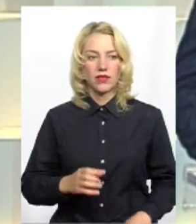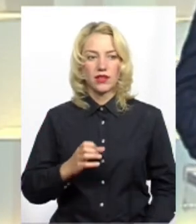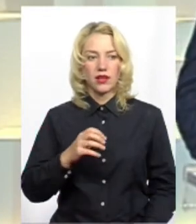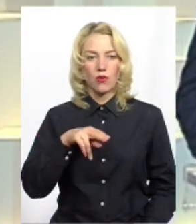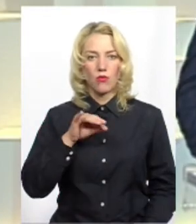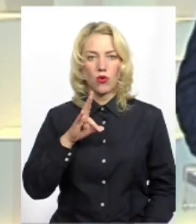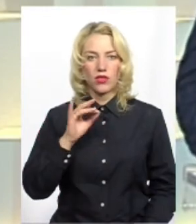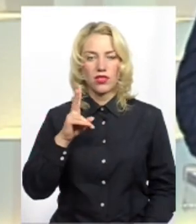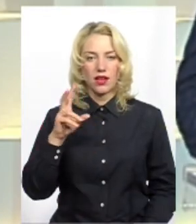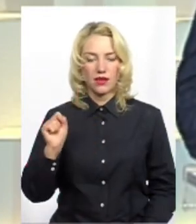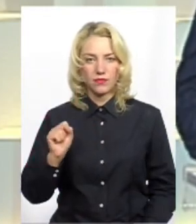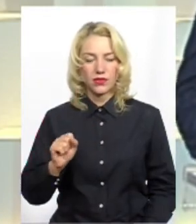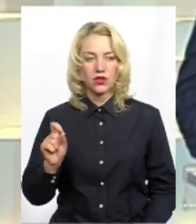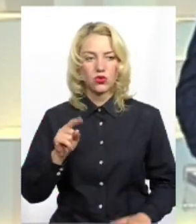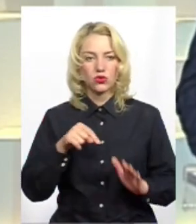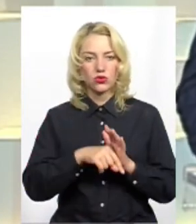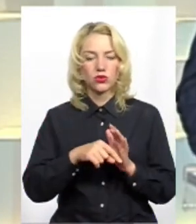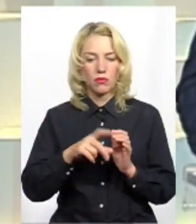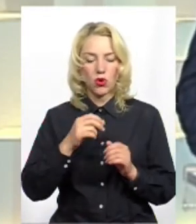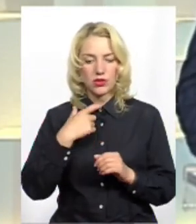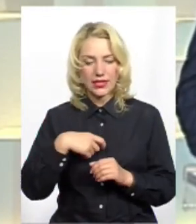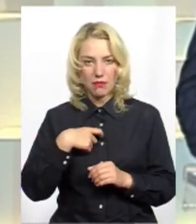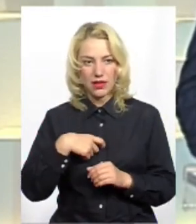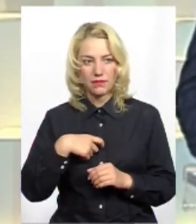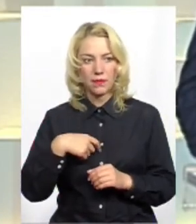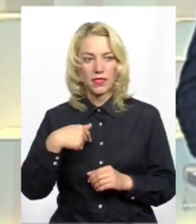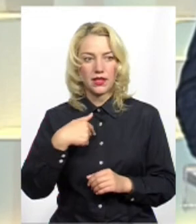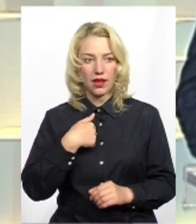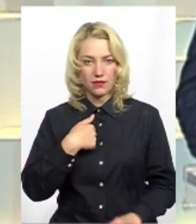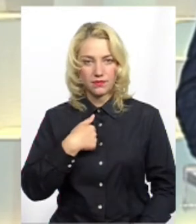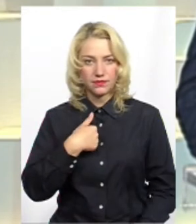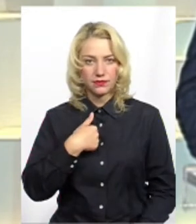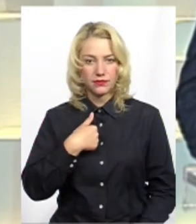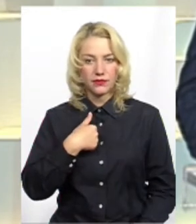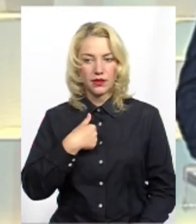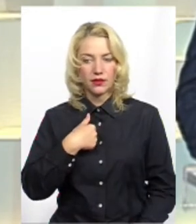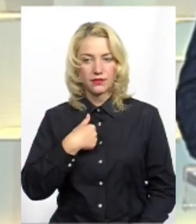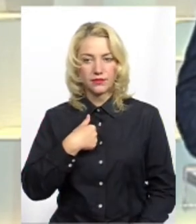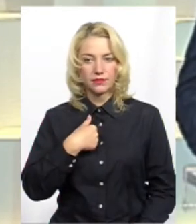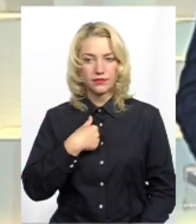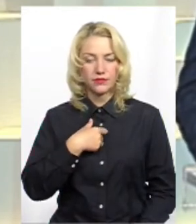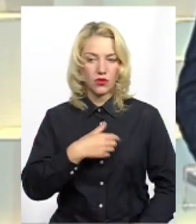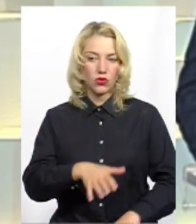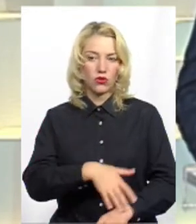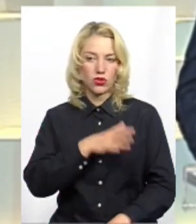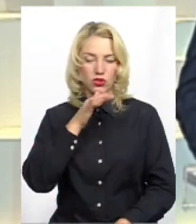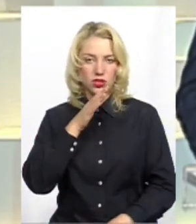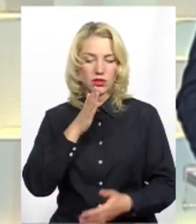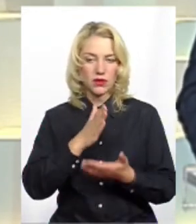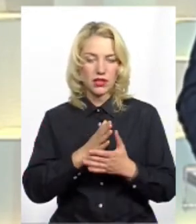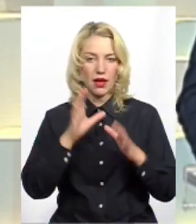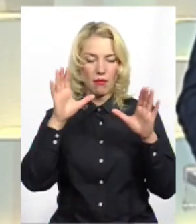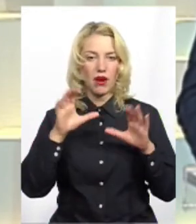СМТ «Понінка». Що сказати про себе, я певним довгим часом являюсь